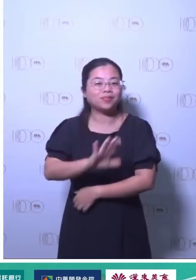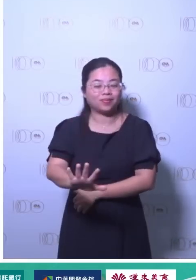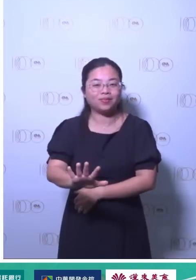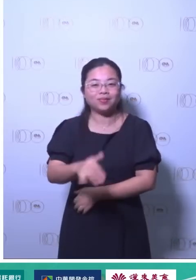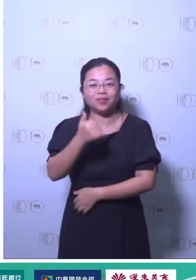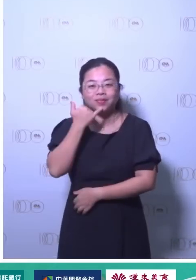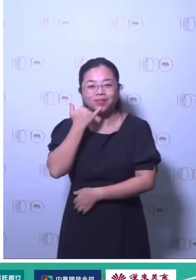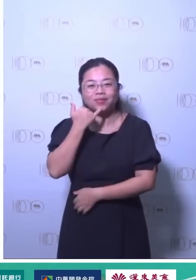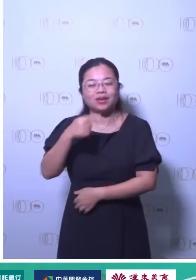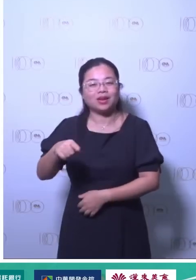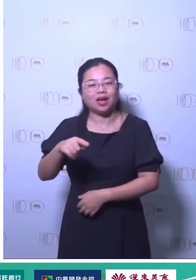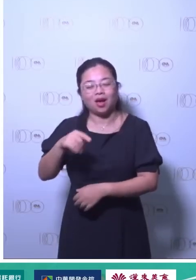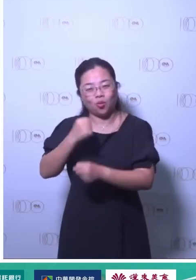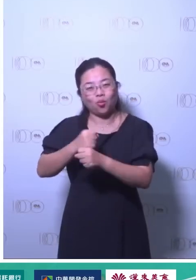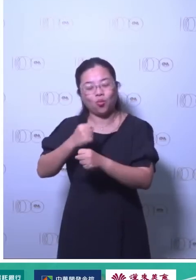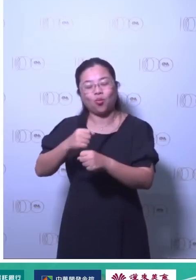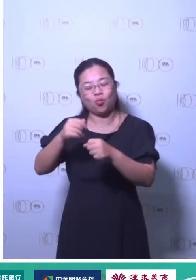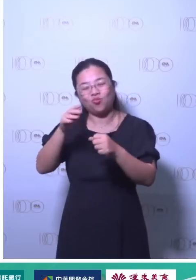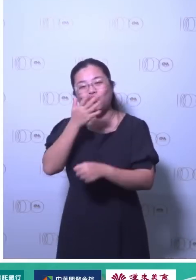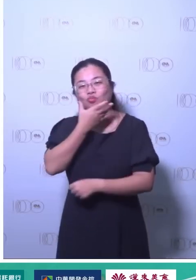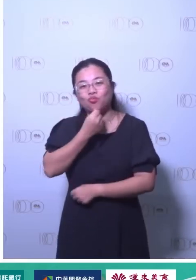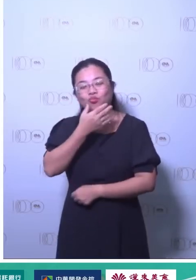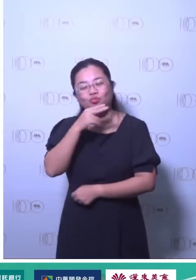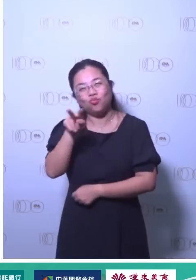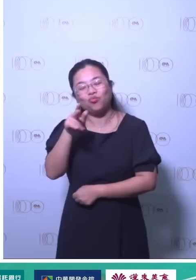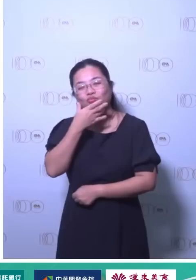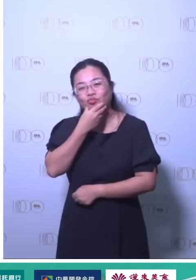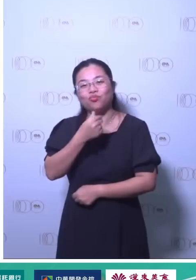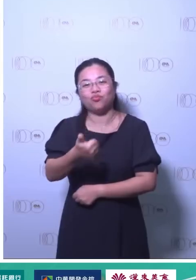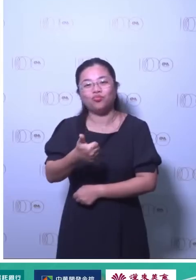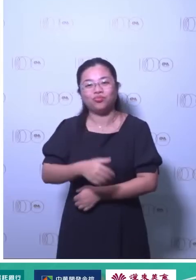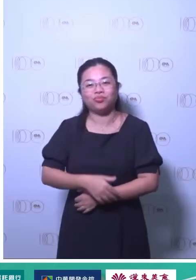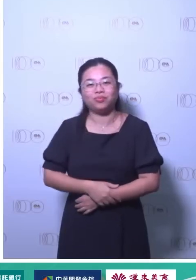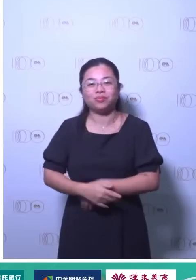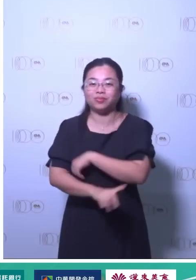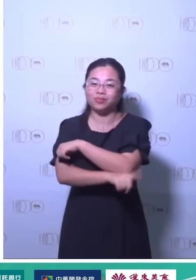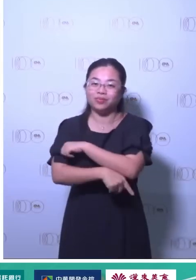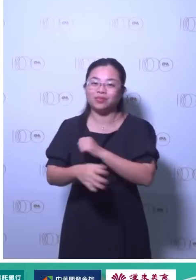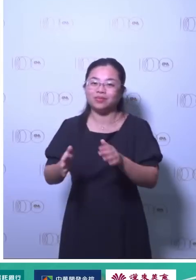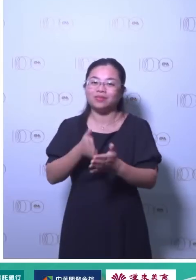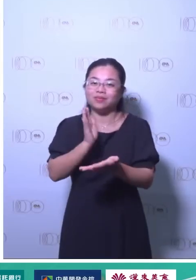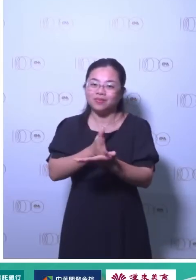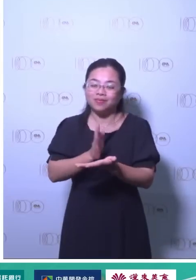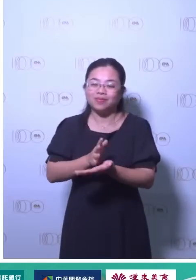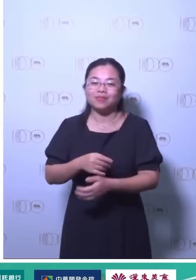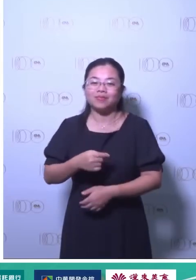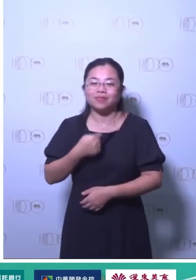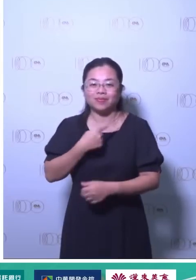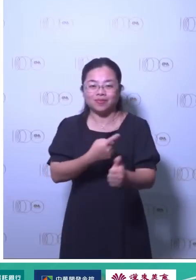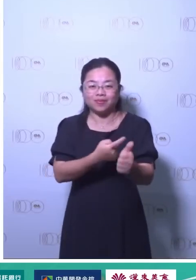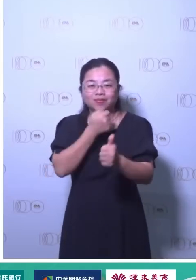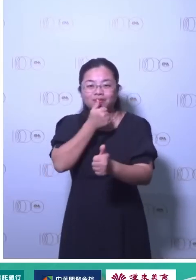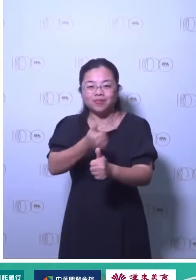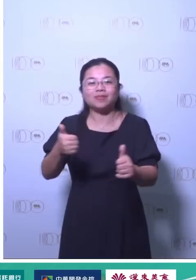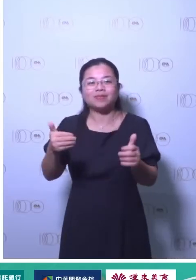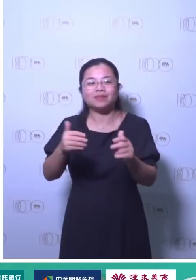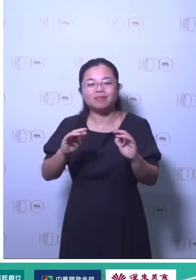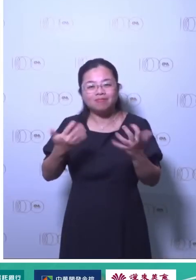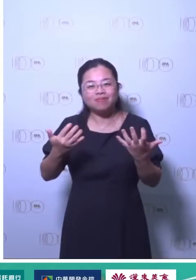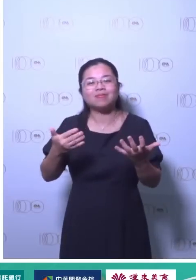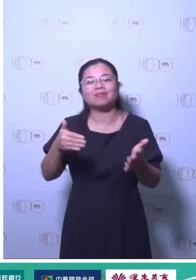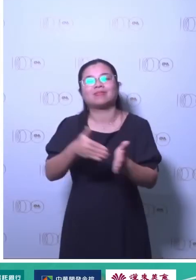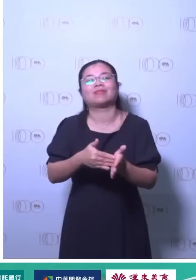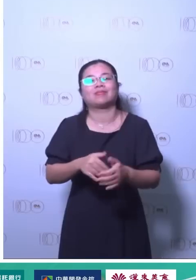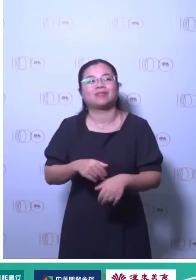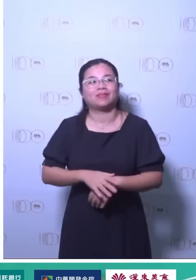学习数位其实这个网站就结合了数位转型跟低碳转型这两个概念把它结合在一起所以也蛮鼓励大家有